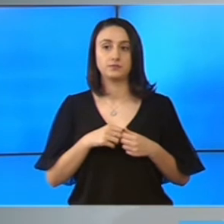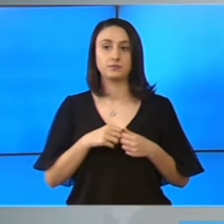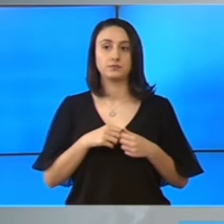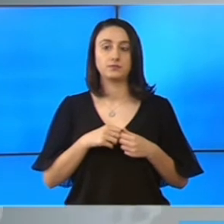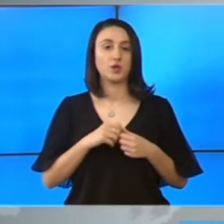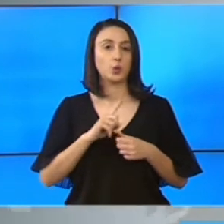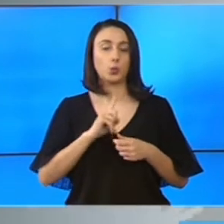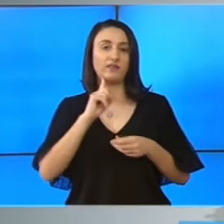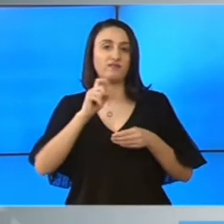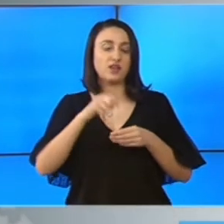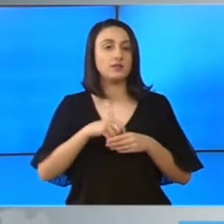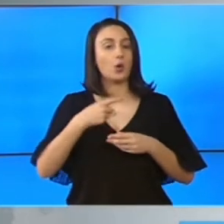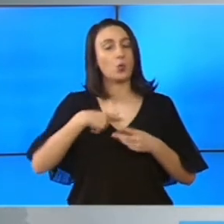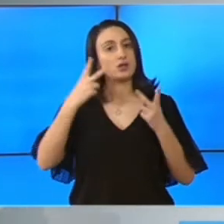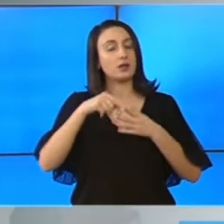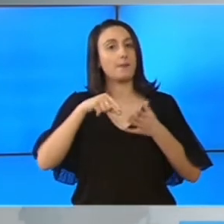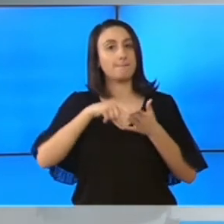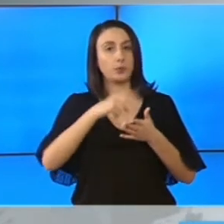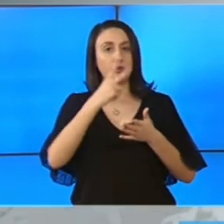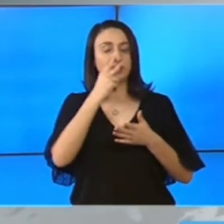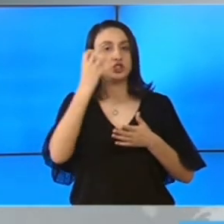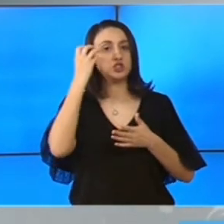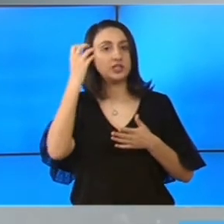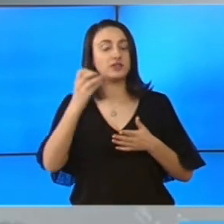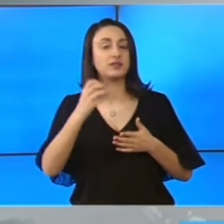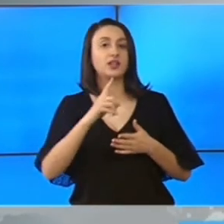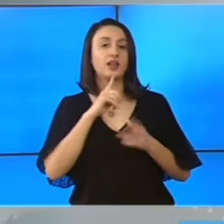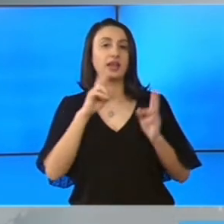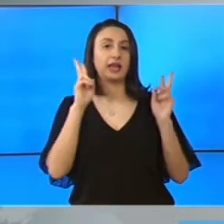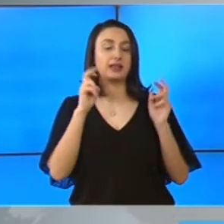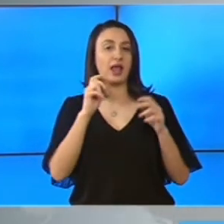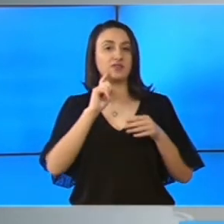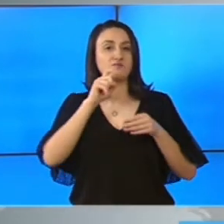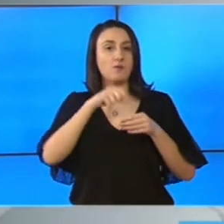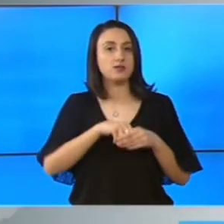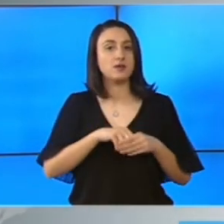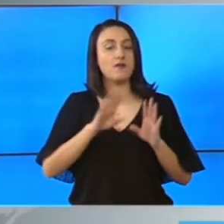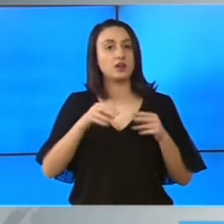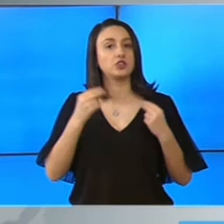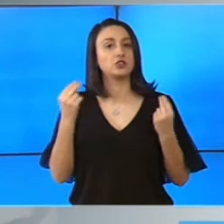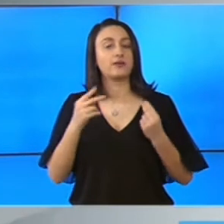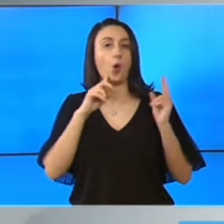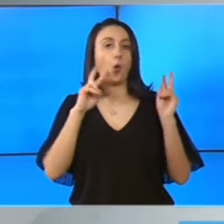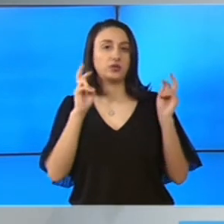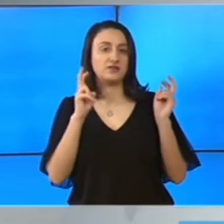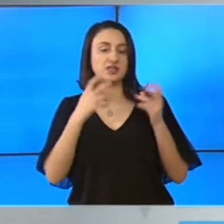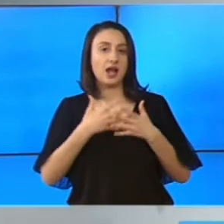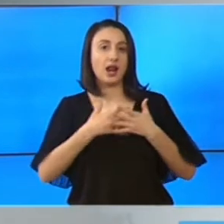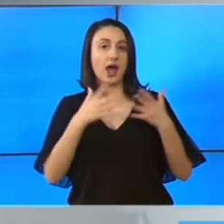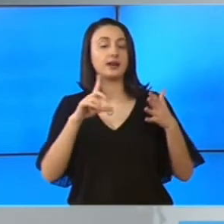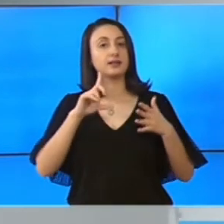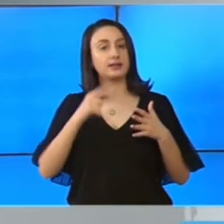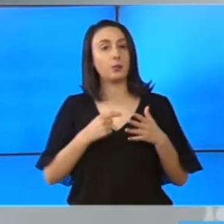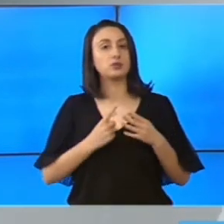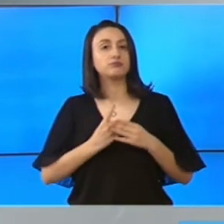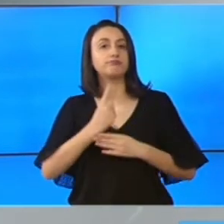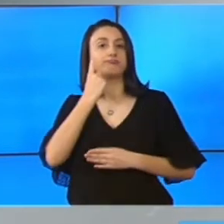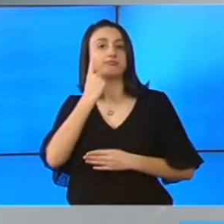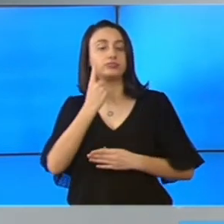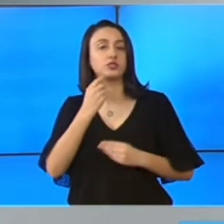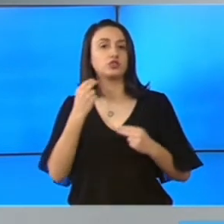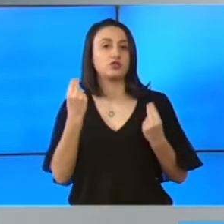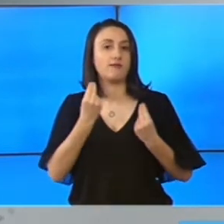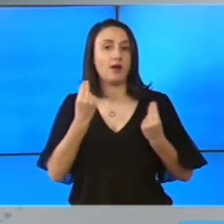invazive. Înțeleg că cel puțin din punct de vedere științific, proțiunea de invaziv are o definiție foarte clară, trebuie să penetreze o